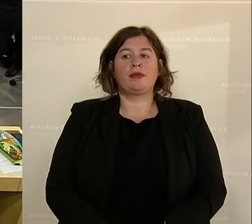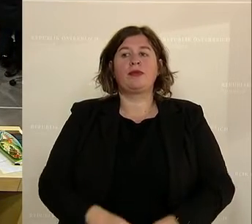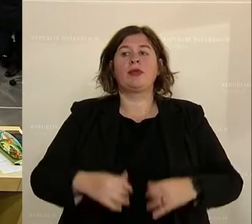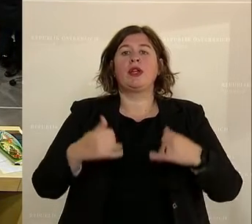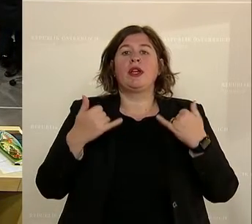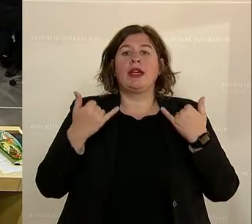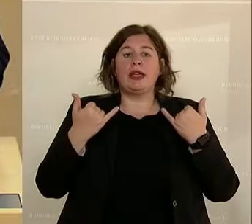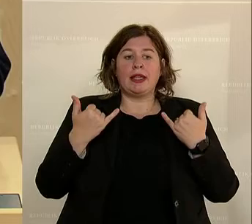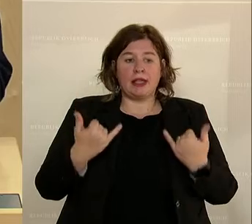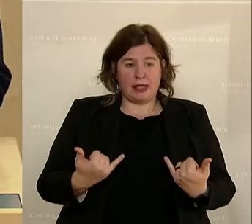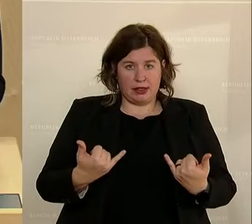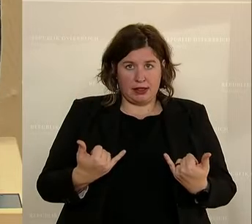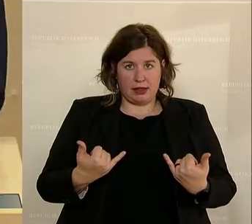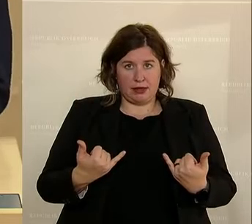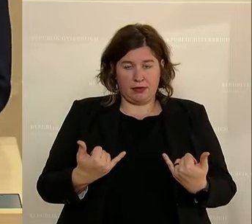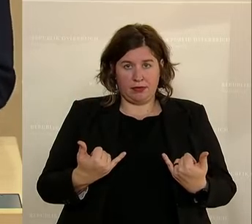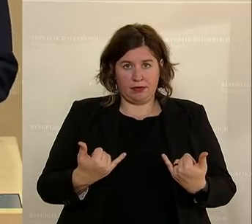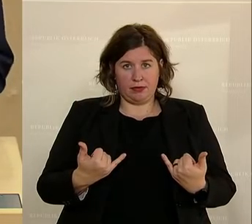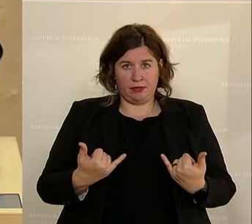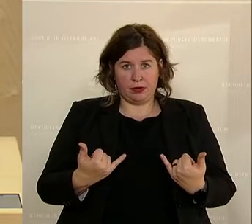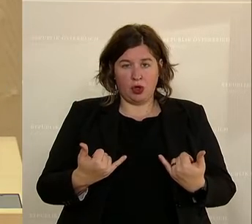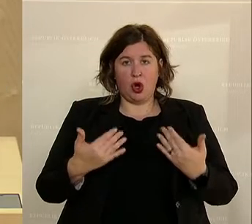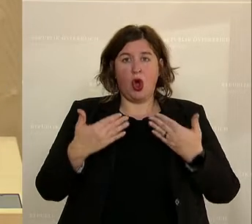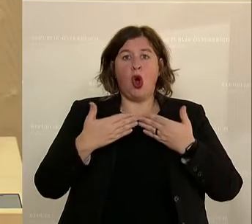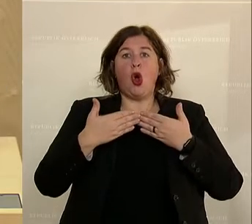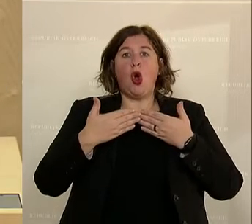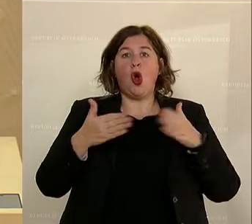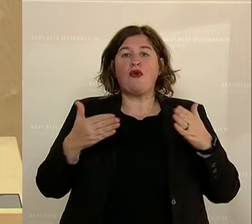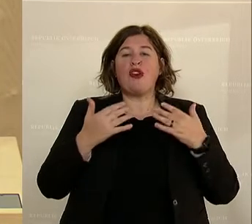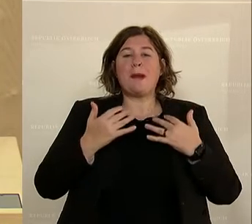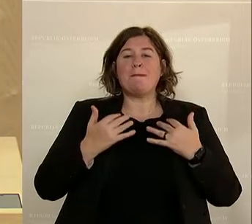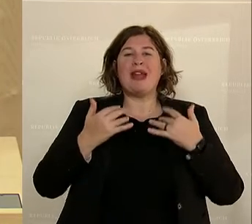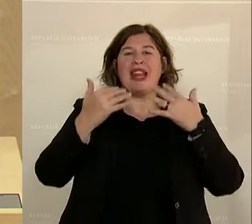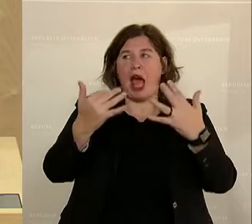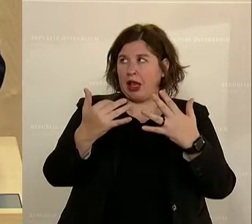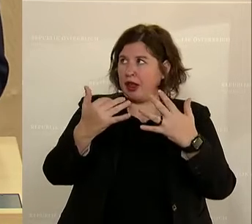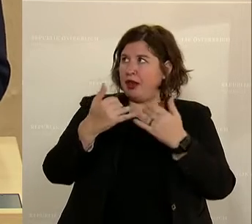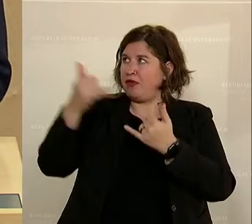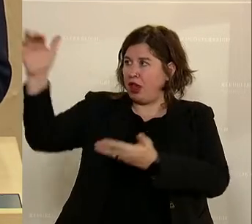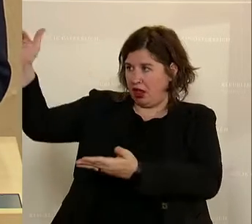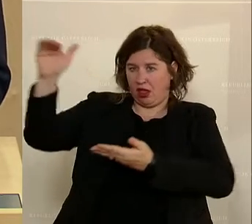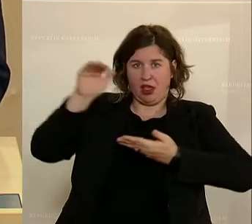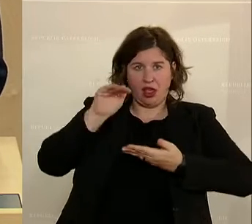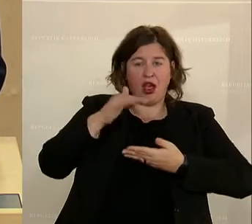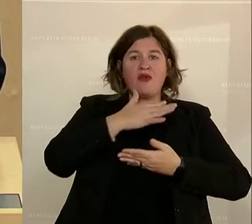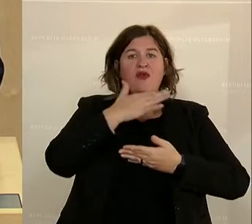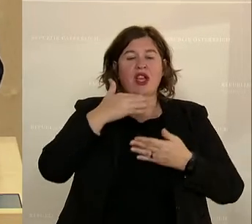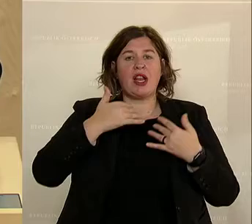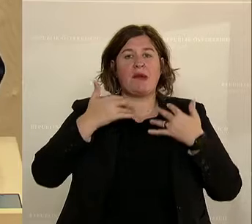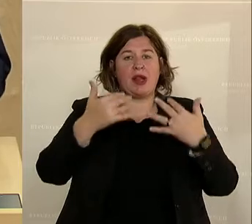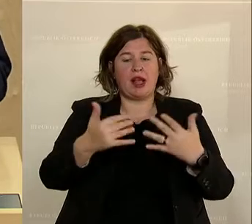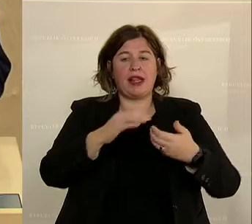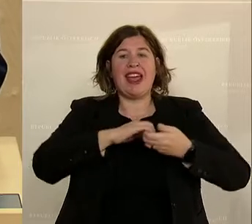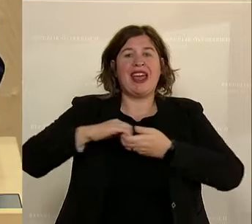Jetzt kommt die Öffemilliarde in Form von vielen Milliarden, gemeinsam mit der Stadt